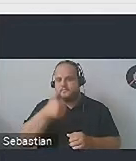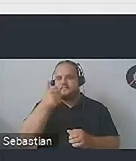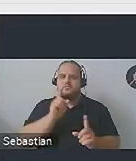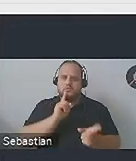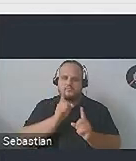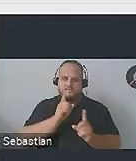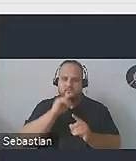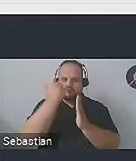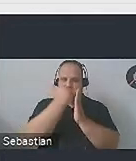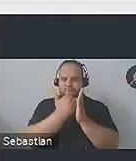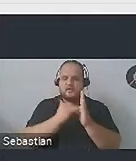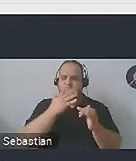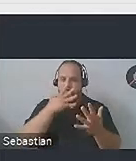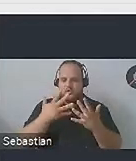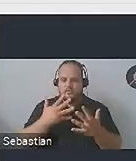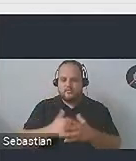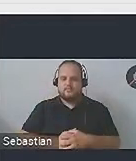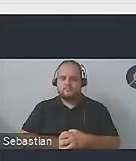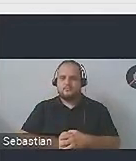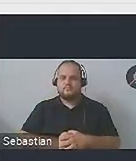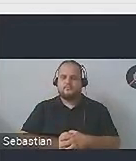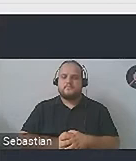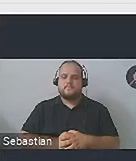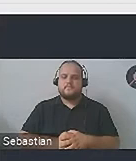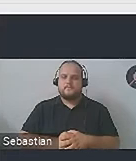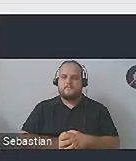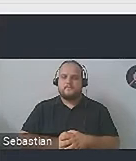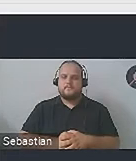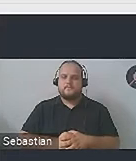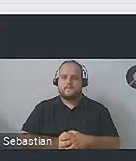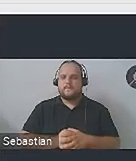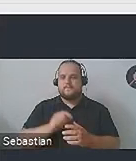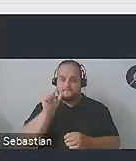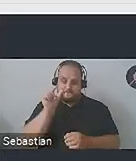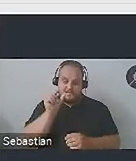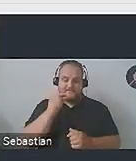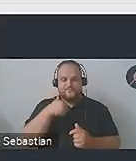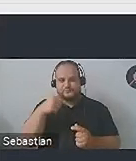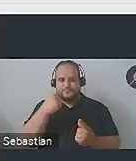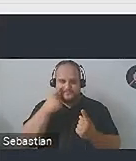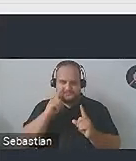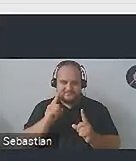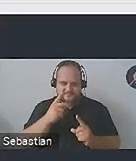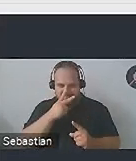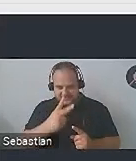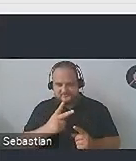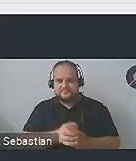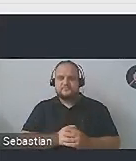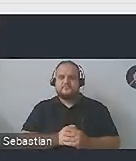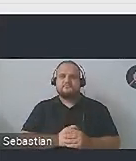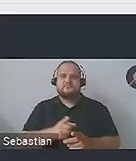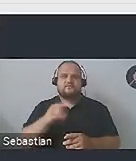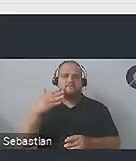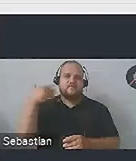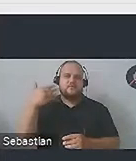całą część merytoryczną. Będę chciała od Państwa ociupineczkę uwagi i zaangażowania. Wiadomo, jest forma webinaru,